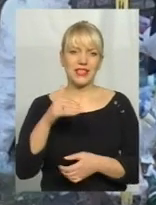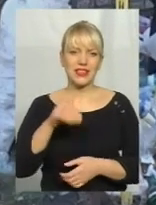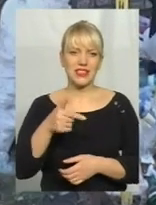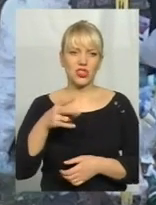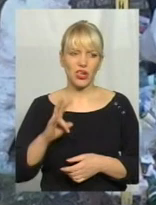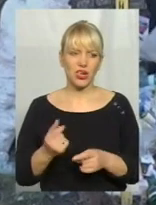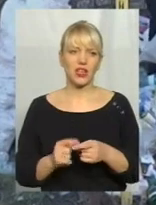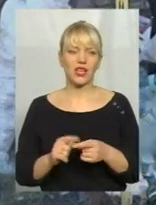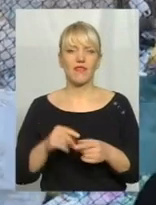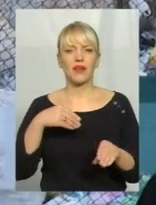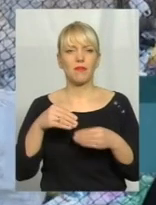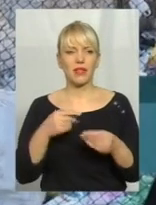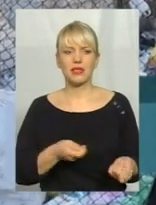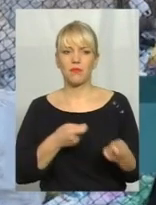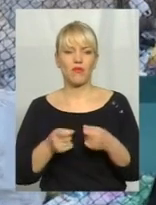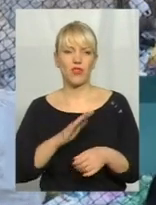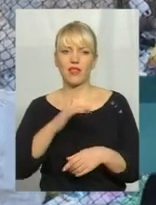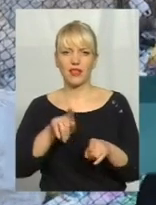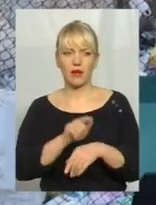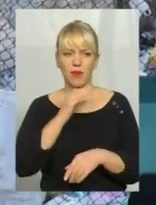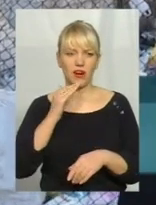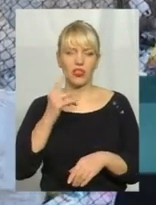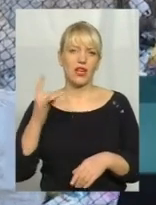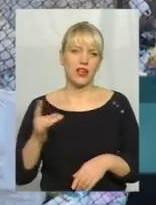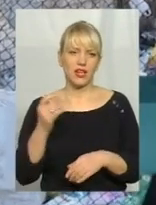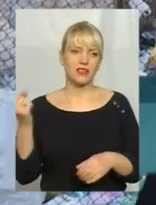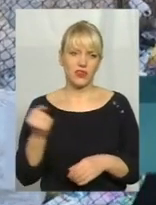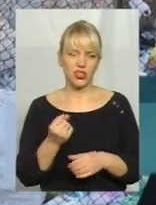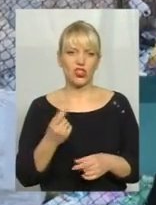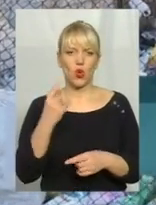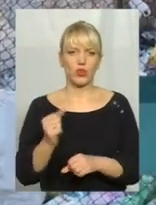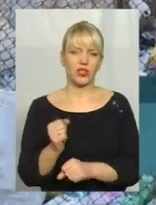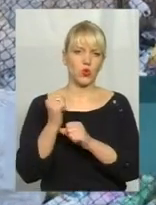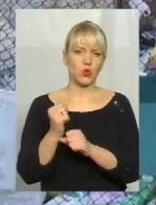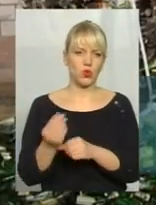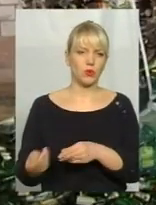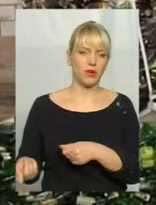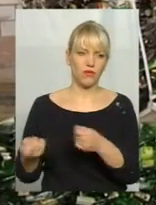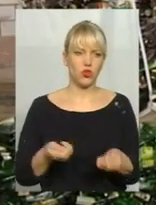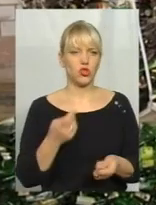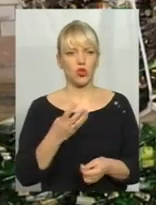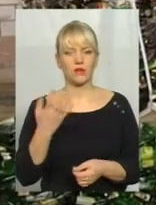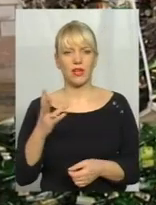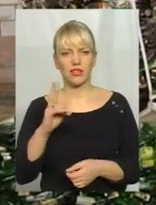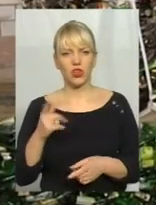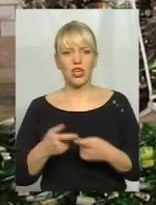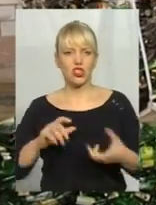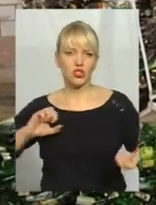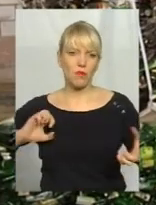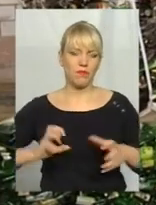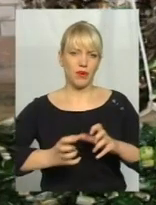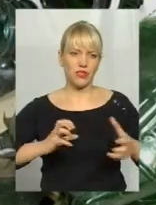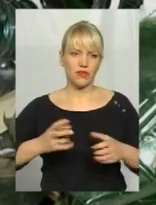і паперу перевозять не так багато. Один раз в тиждень перевозять один тюк, 45 кг. Щоб петпляшки пресувати, слід